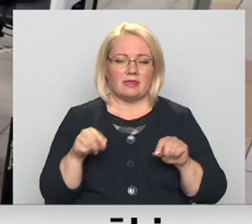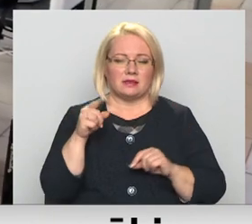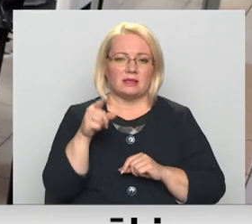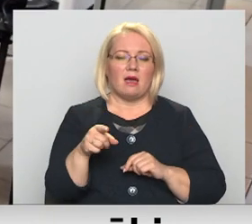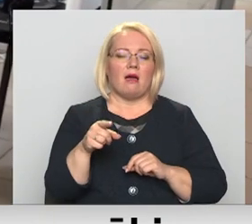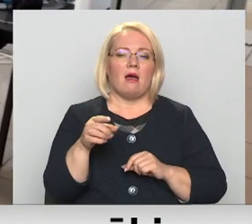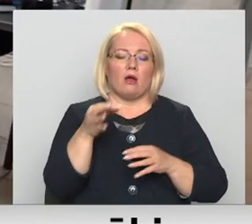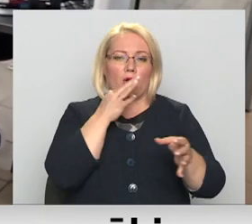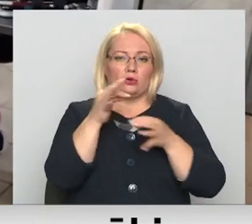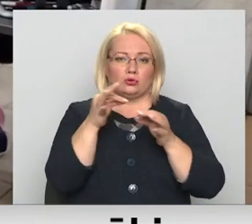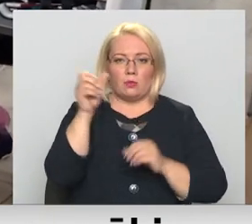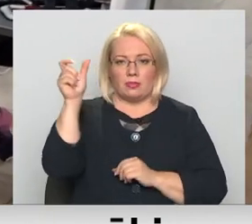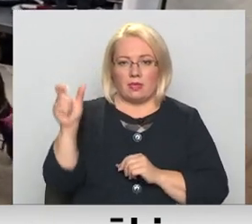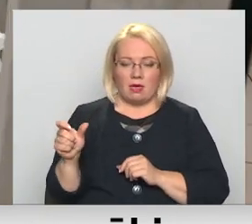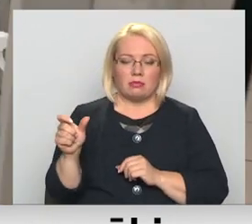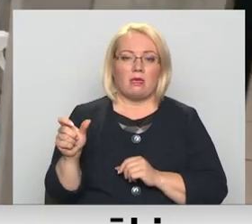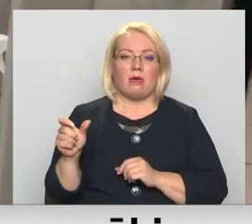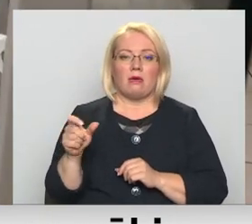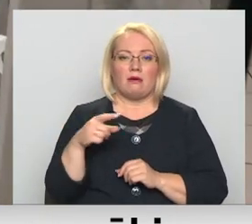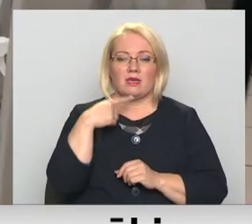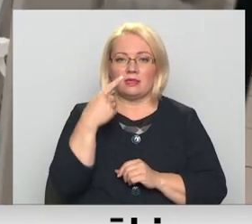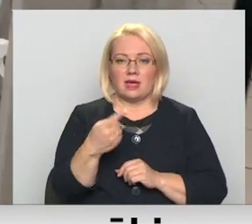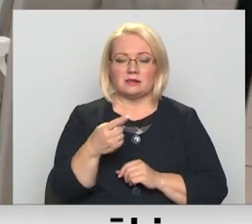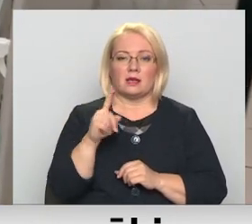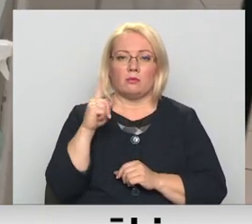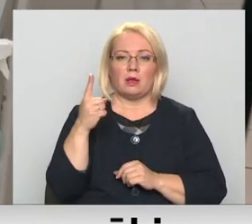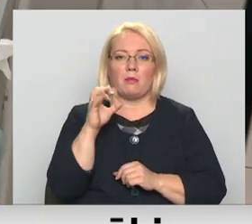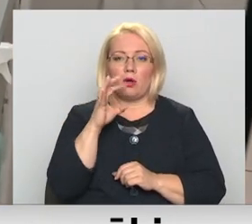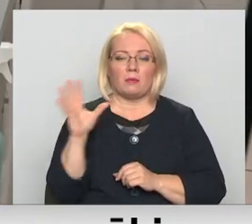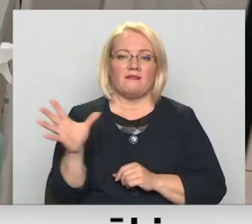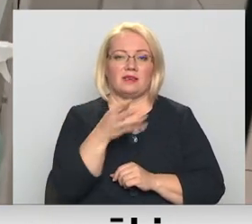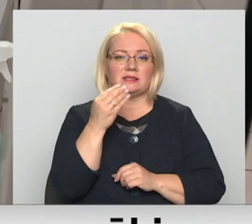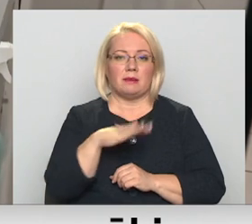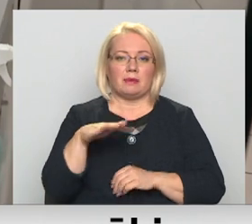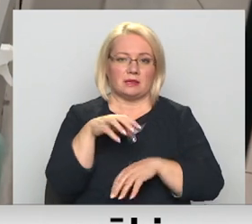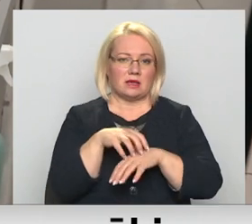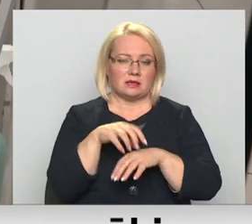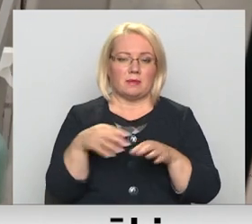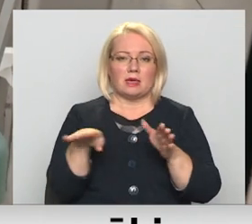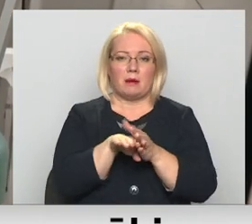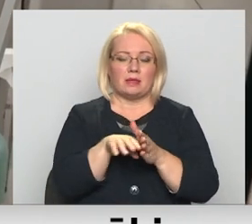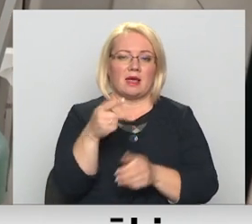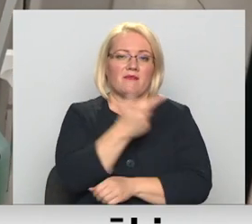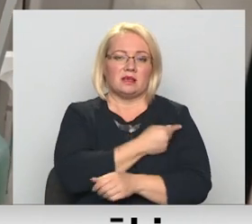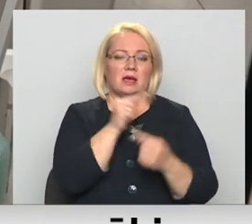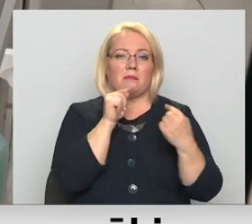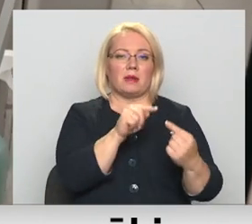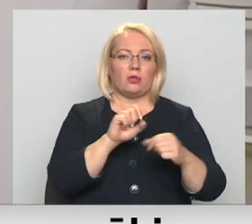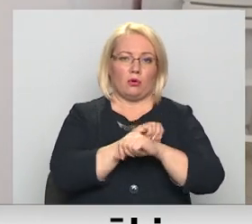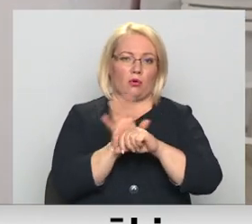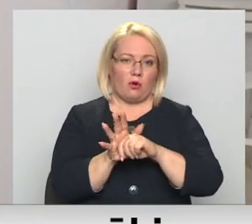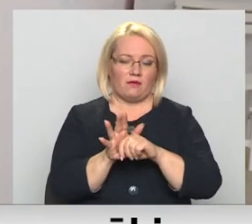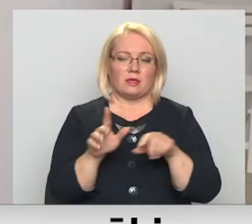komunikācijas konsultante Inga Vasiļieva, no 1. oktobra visiem ģimenes ārstiem jāpiedalās vakcinācijā pret COVID-19.